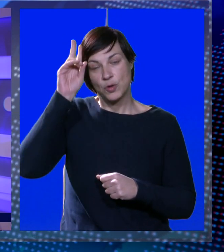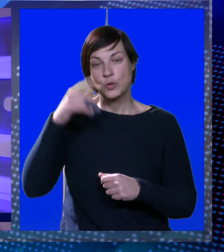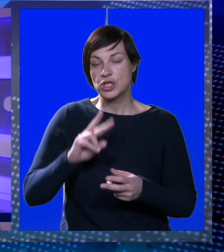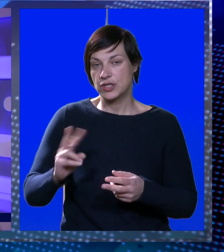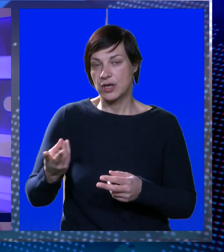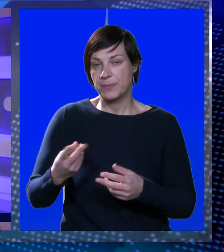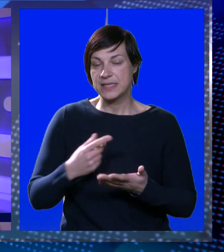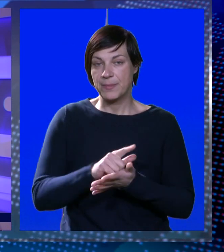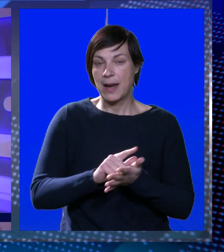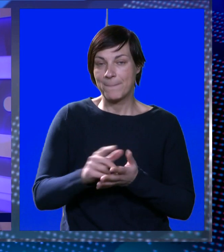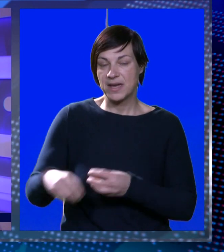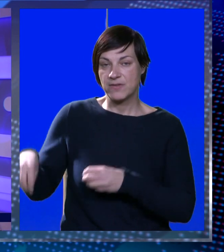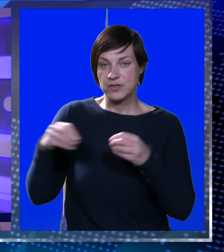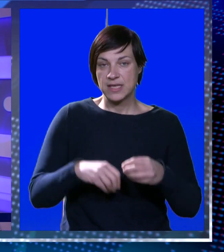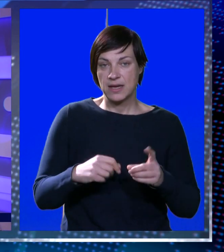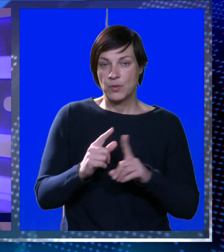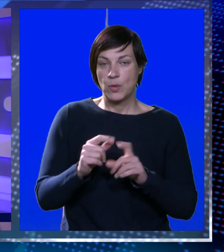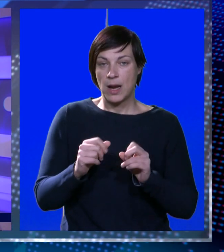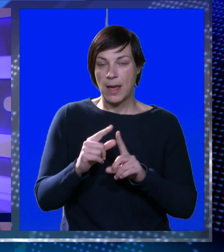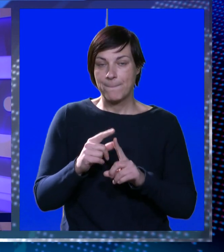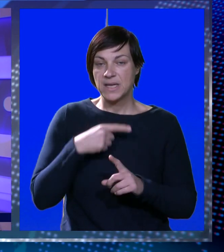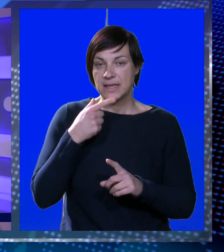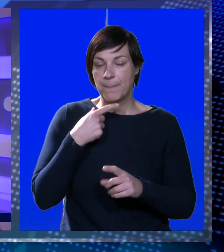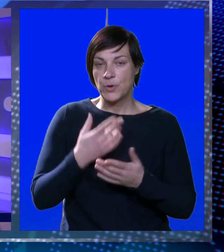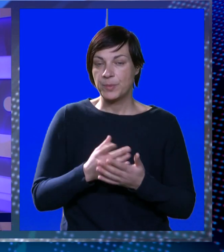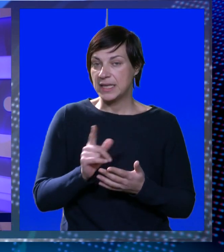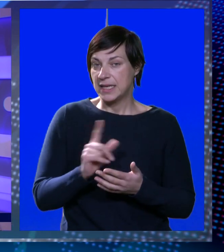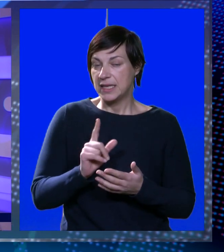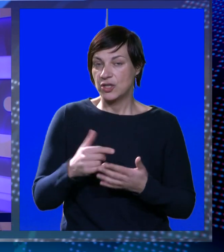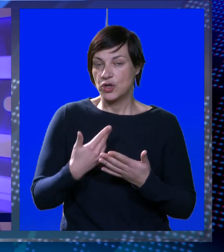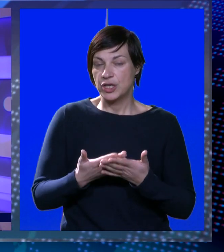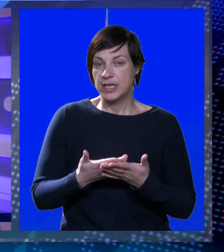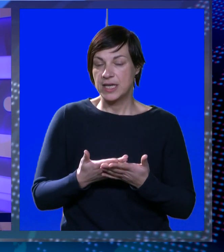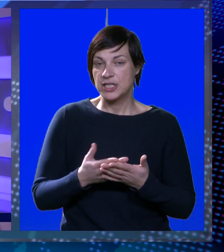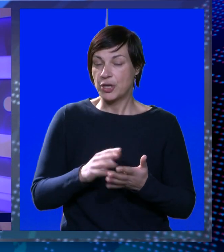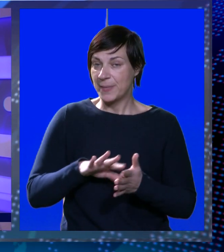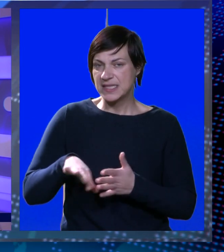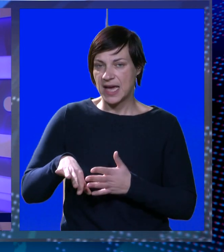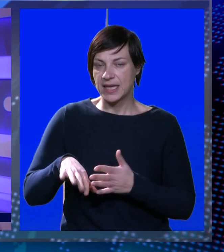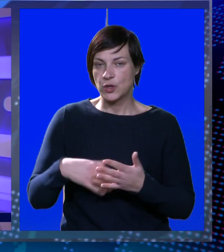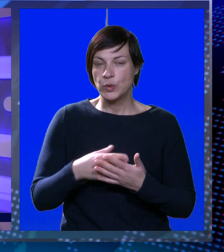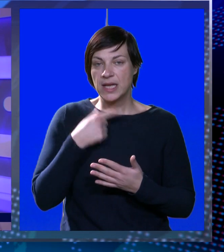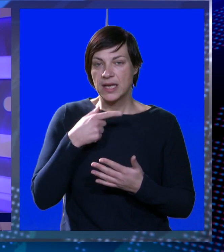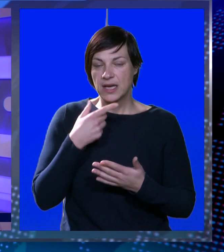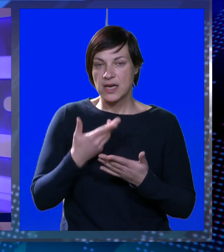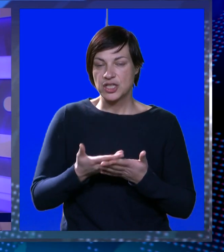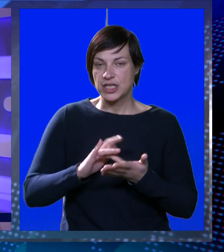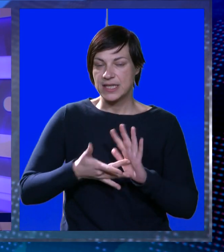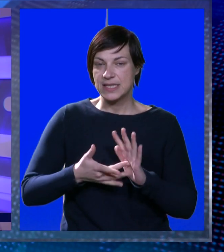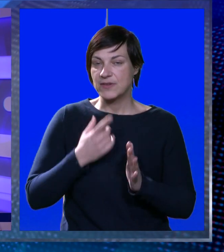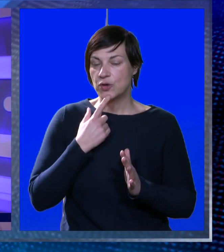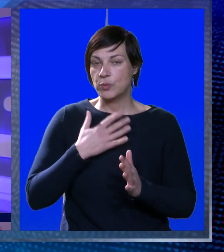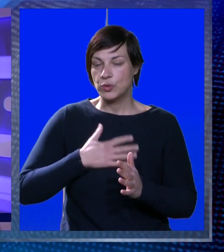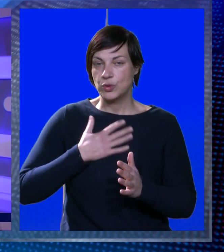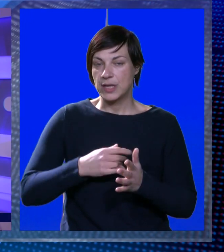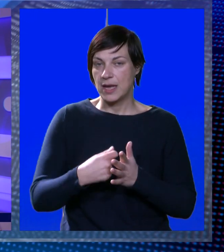opcija koja bi zamijenila privremenu selitbu u Lapad, no napominje kako nitko neće biti zakinut. Ističe kako će